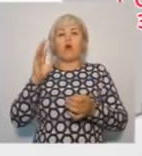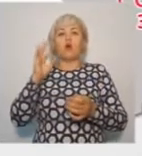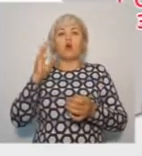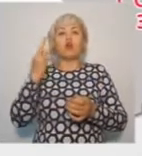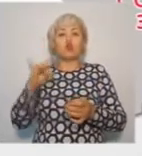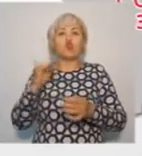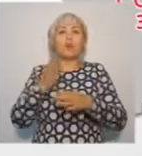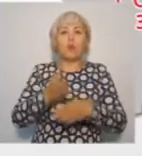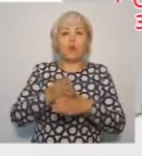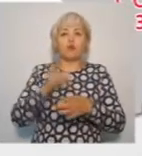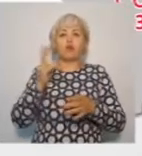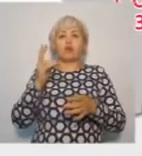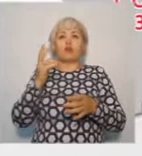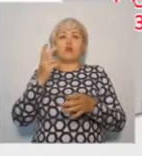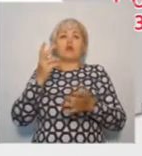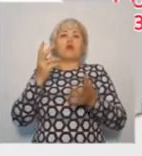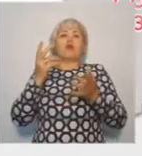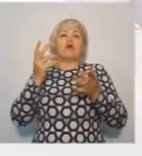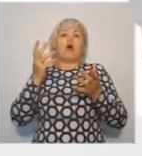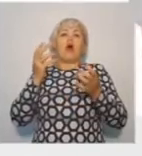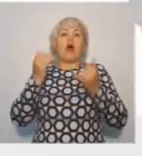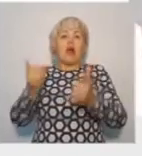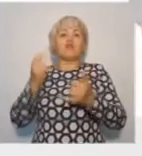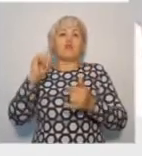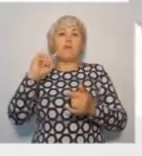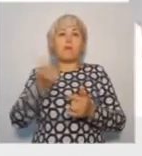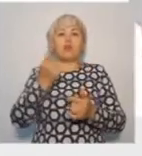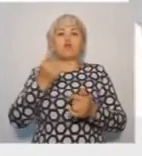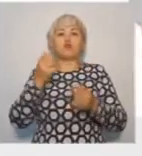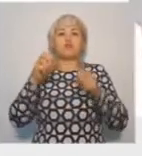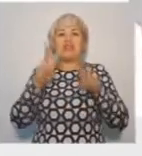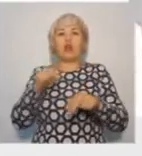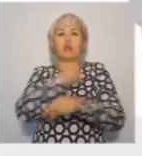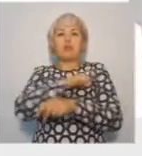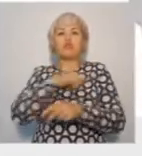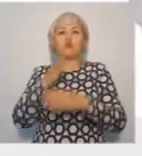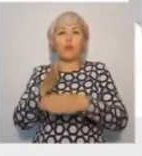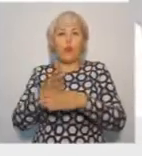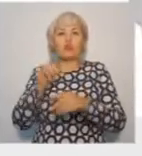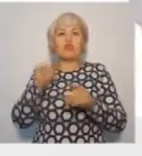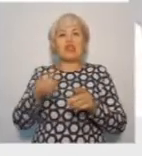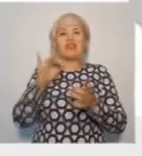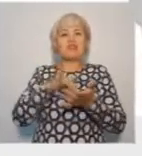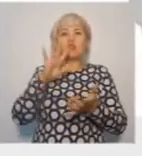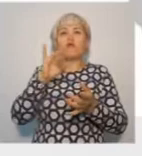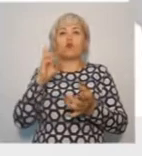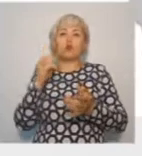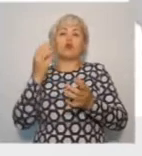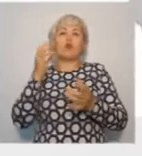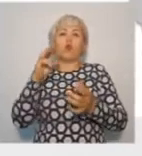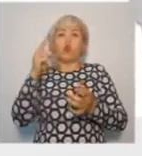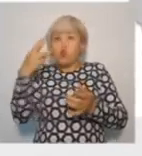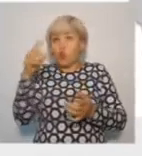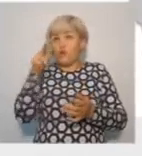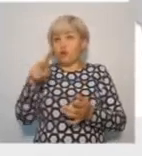оказывающих первичную специализированную медицинскую помощь. Таких центров в Югре до 2024 года планируется открыть шесть. В городе